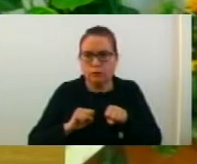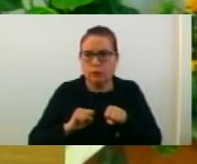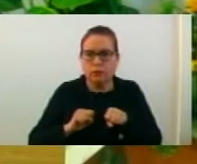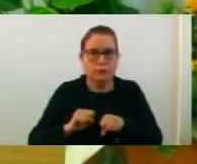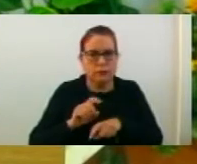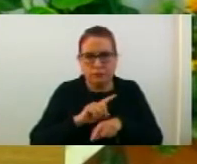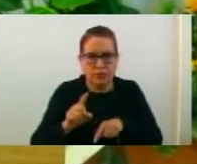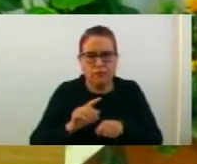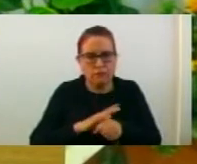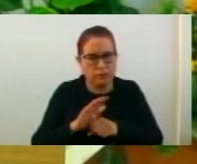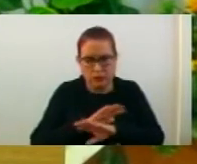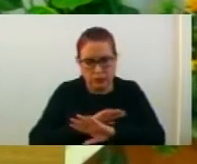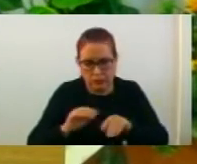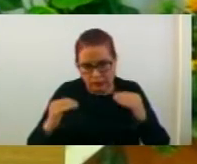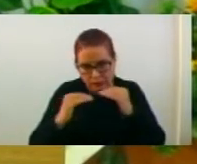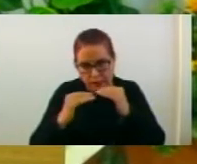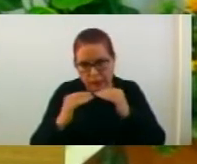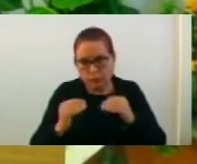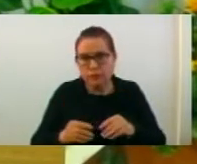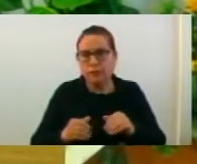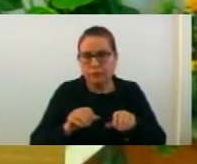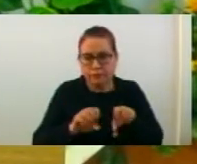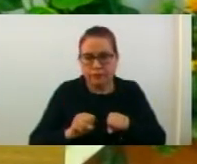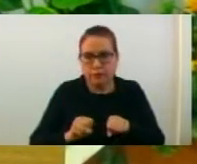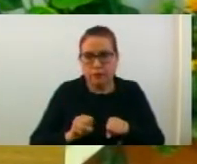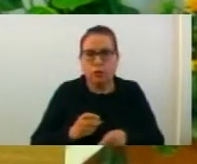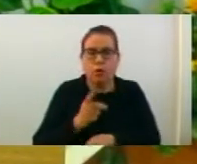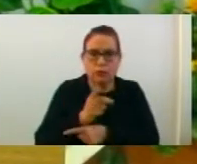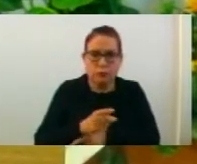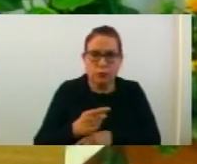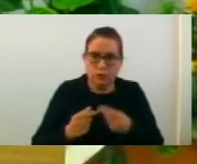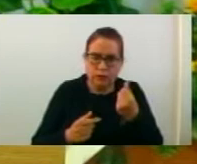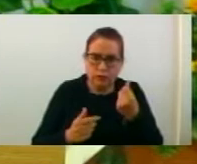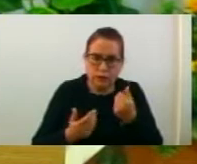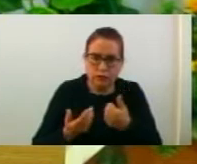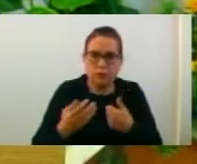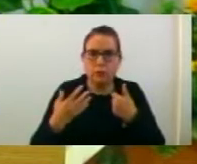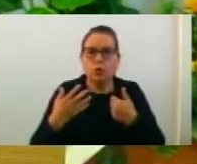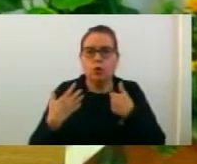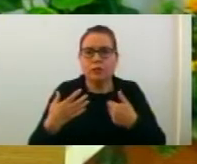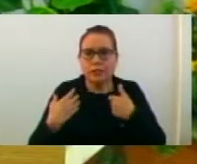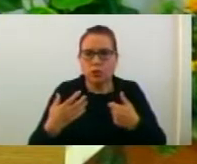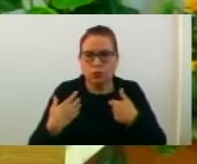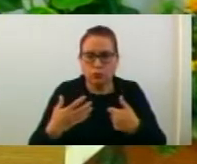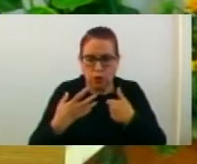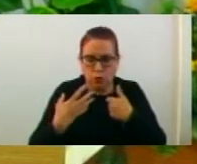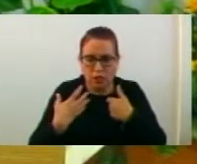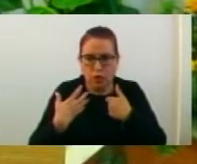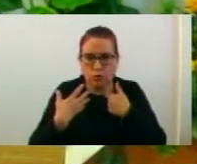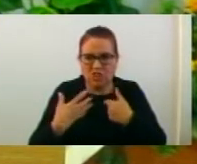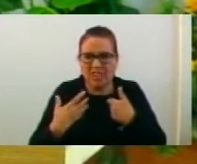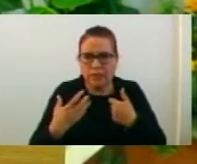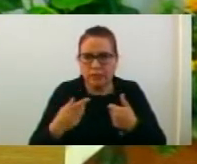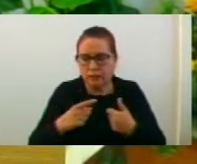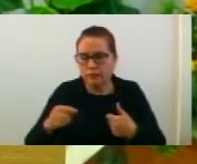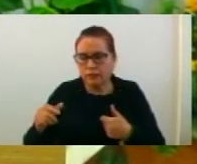без ните еден воздържен донесе, одлука за доделување парична помош на Георги Бардаров од Струмица во нето износ